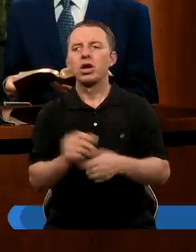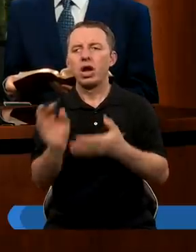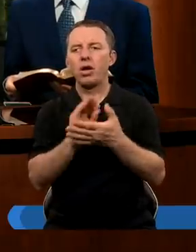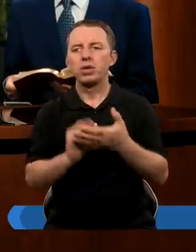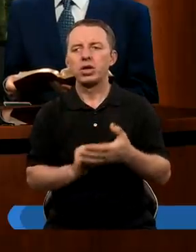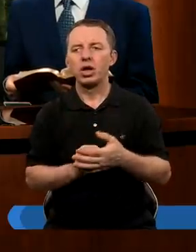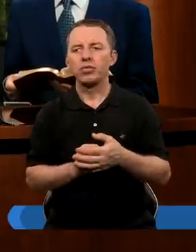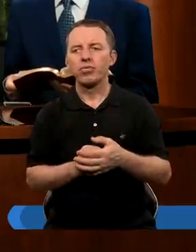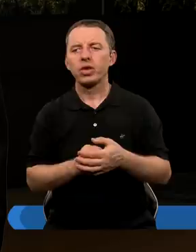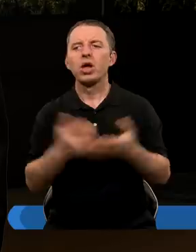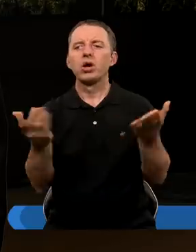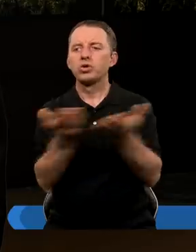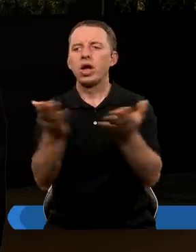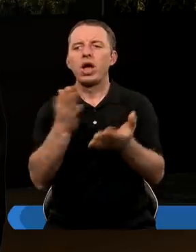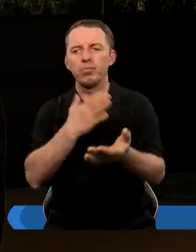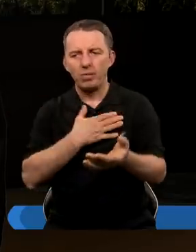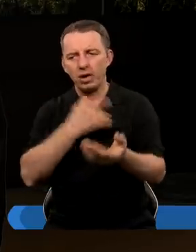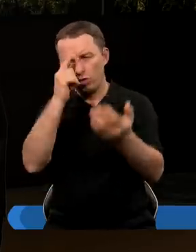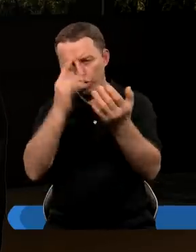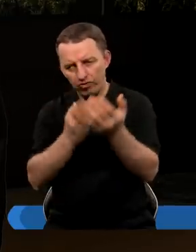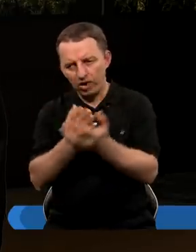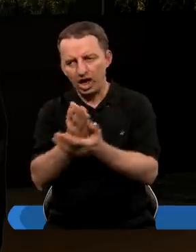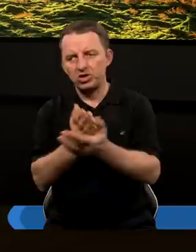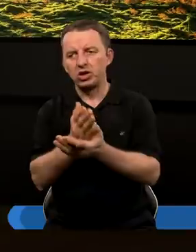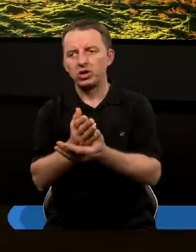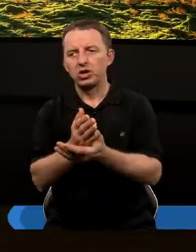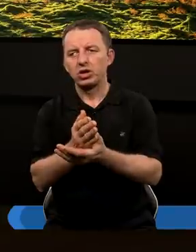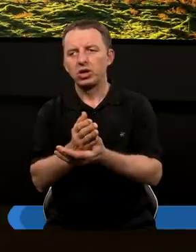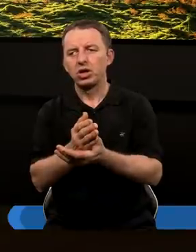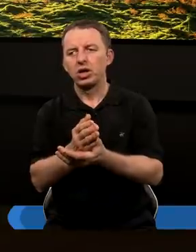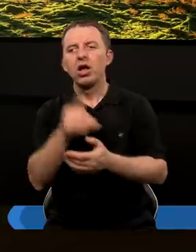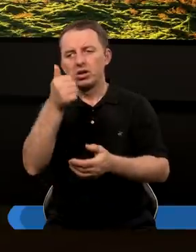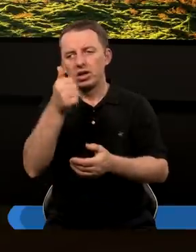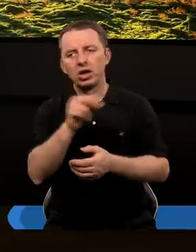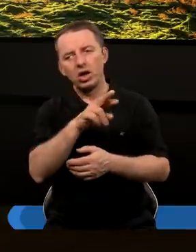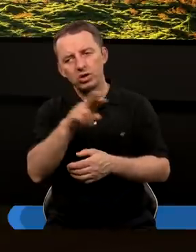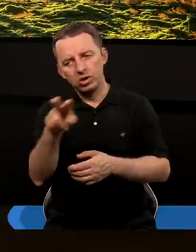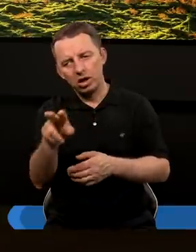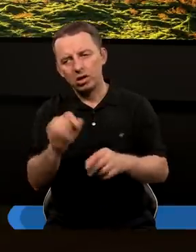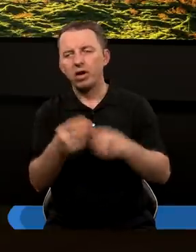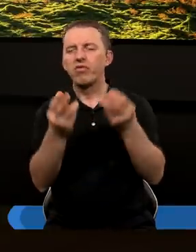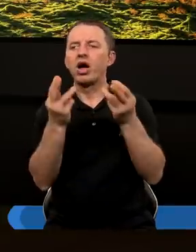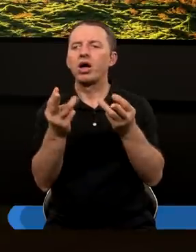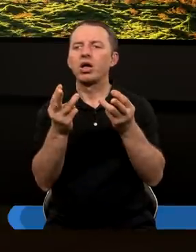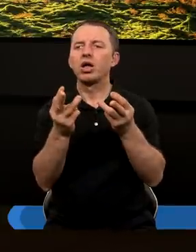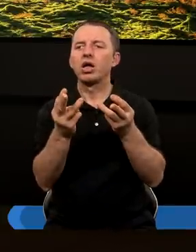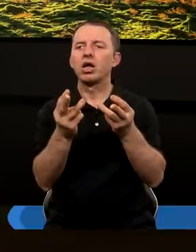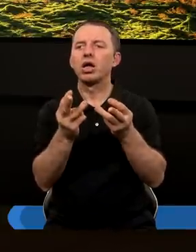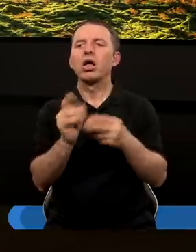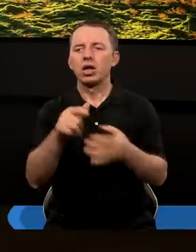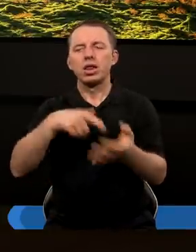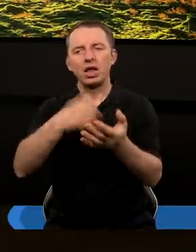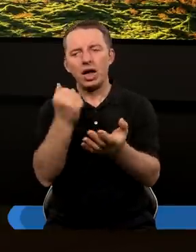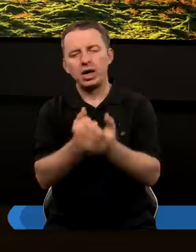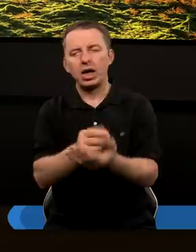narzucane to, w co ludzie mają wierzyć. Jeszcze może jedna rzecz istotna. Powszechny